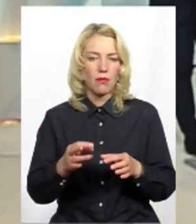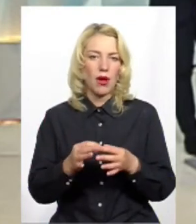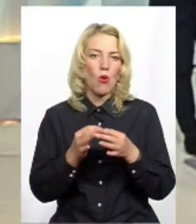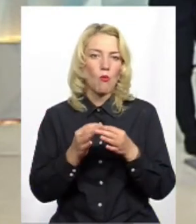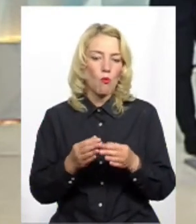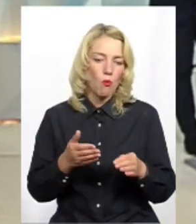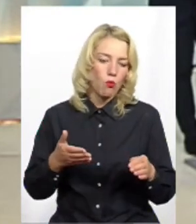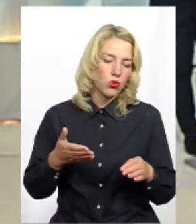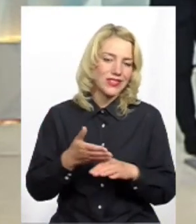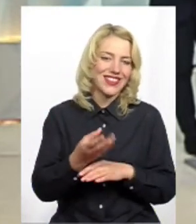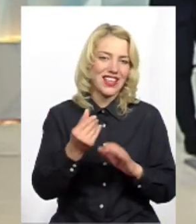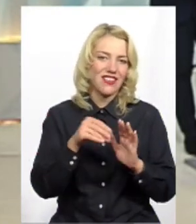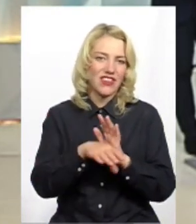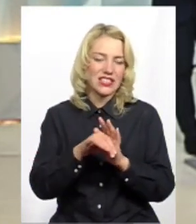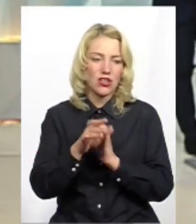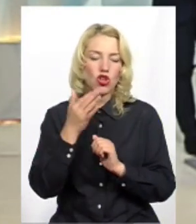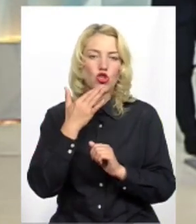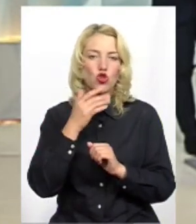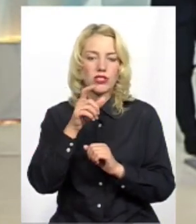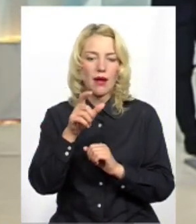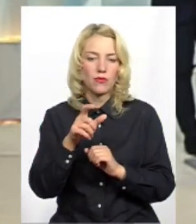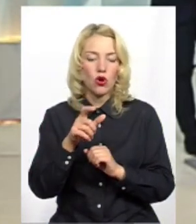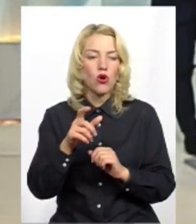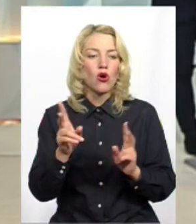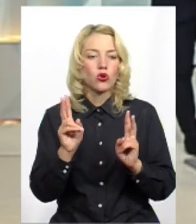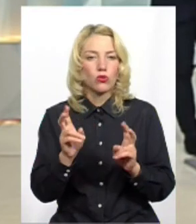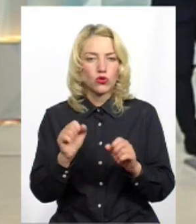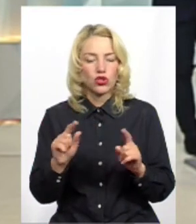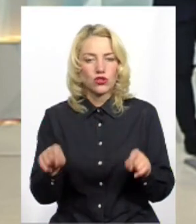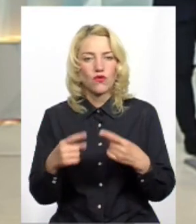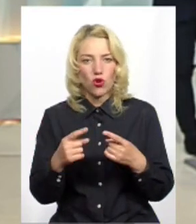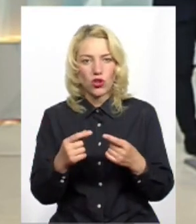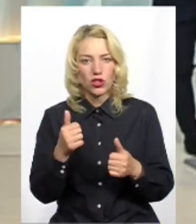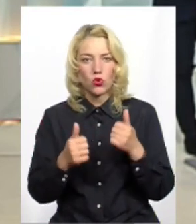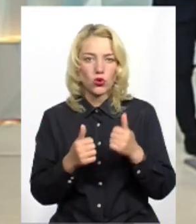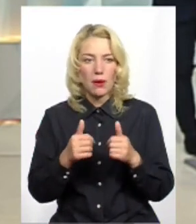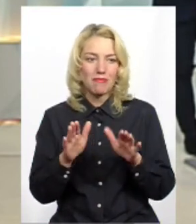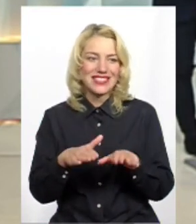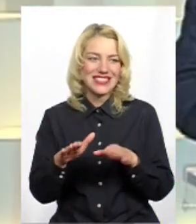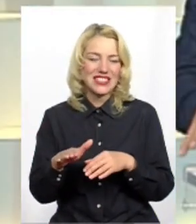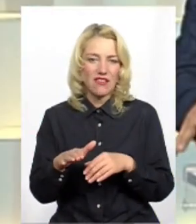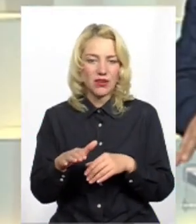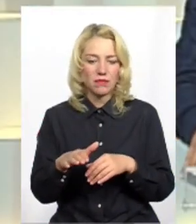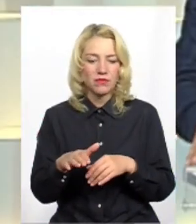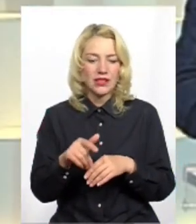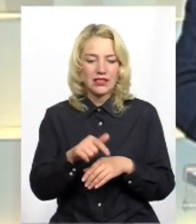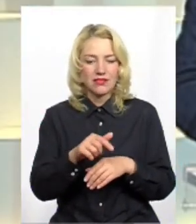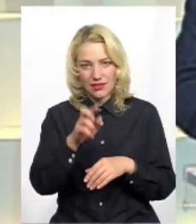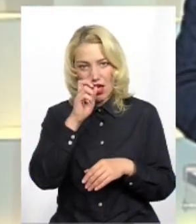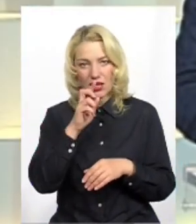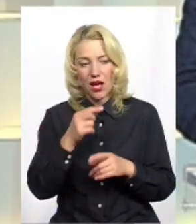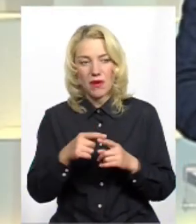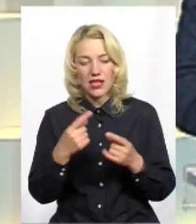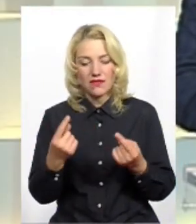інвестора іноземного, який зможе створити конкуренцію нашим місцевим царькам. А нашим